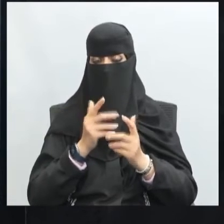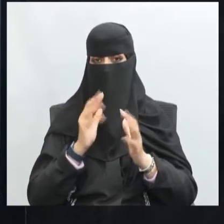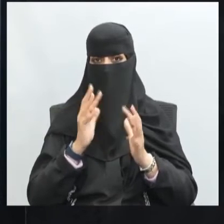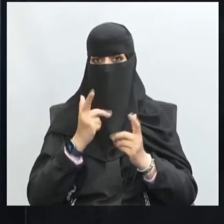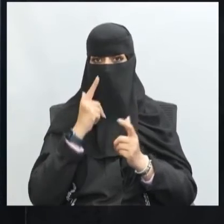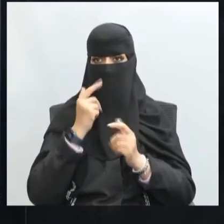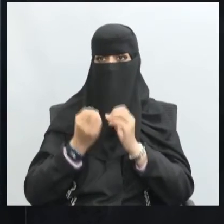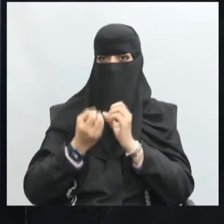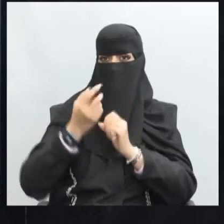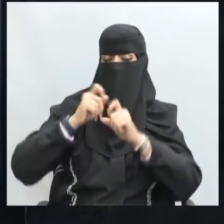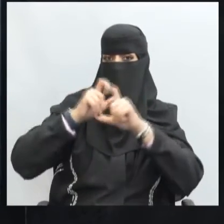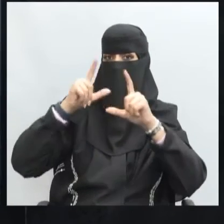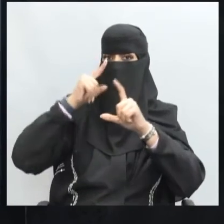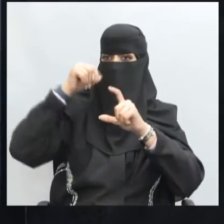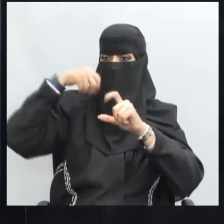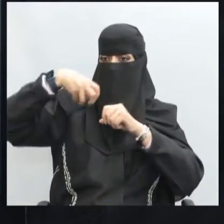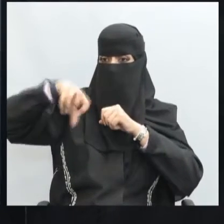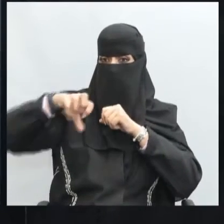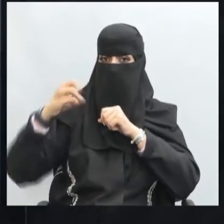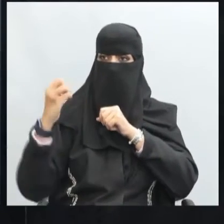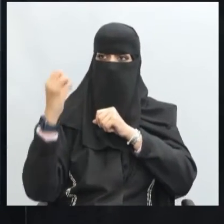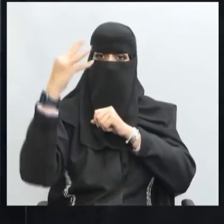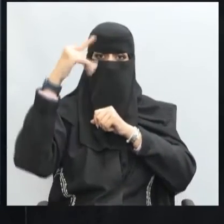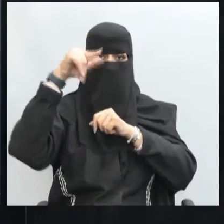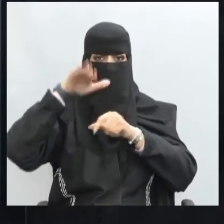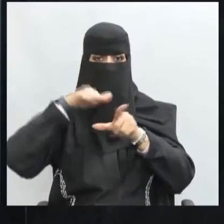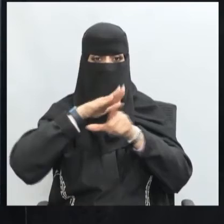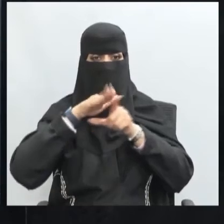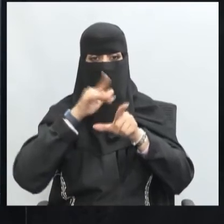سيظهر لنا الجانب المشرق للوطن